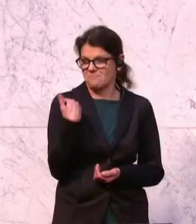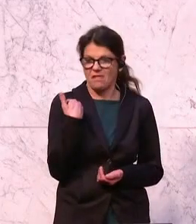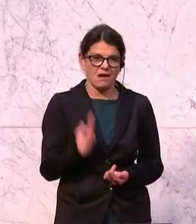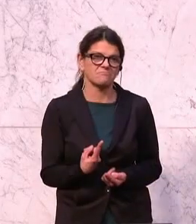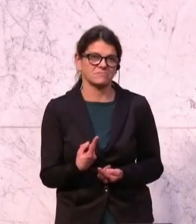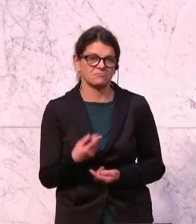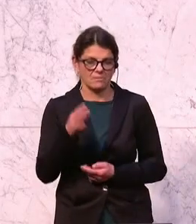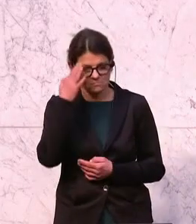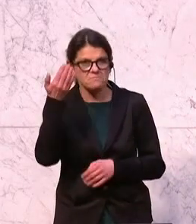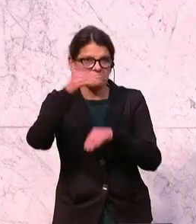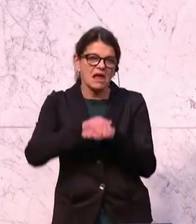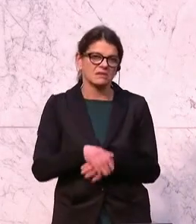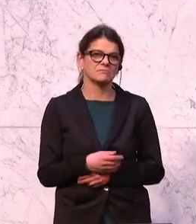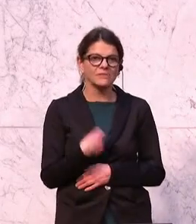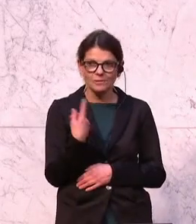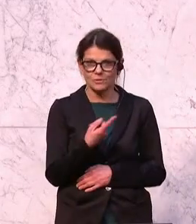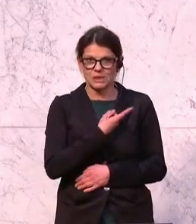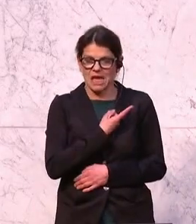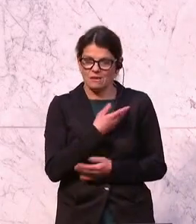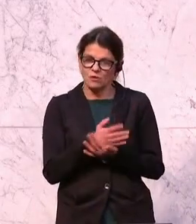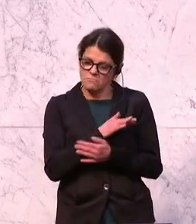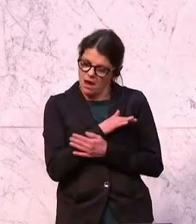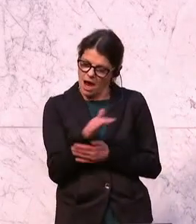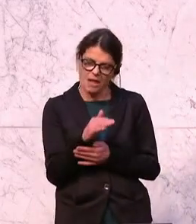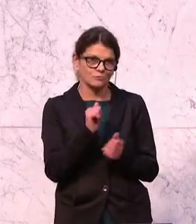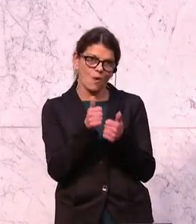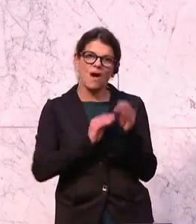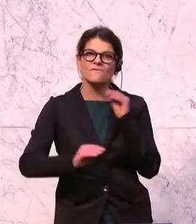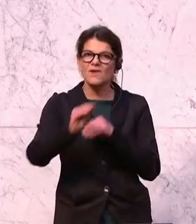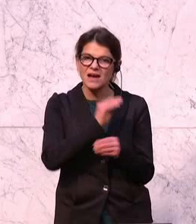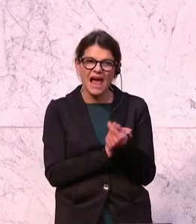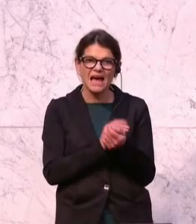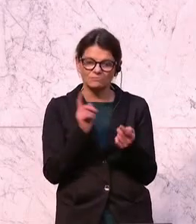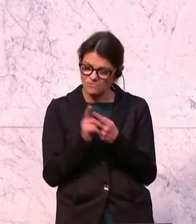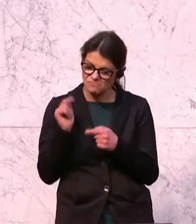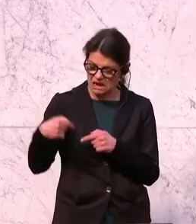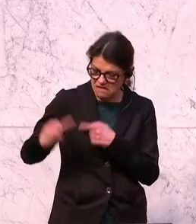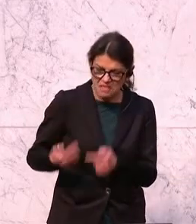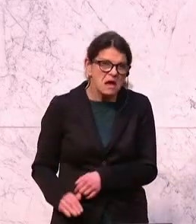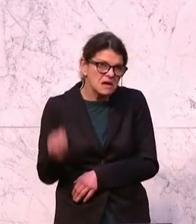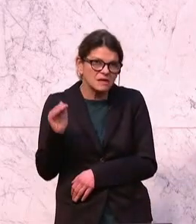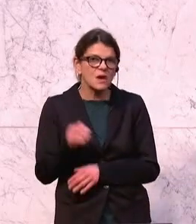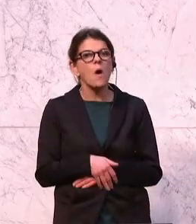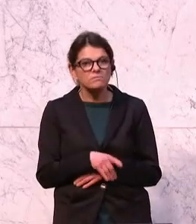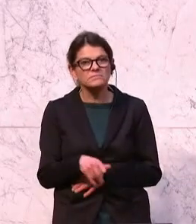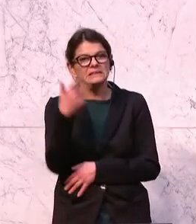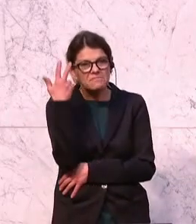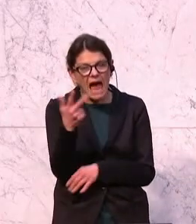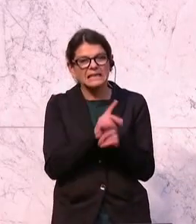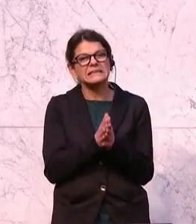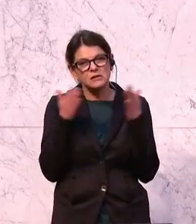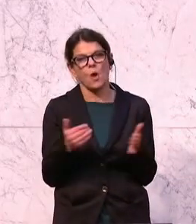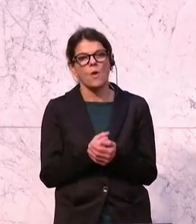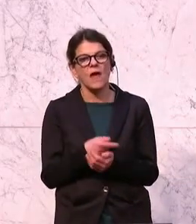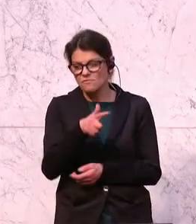Erkenntnissen müssten Sie sich eigentlich bei allen Sportvereinen und bei dieser Generation sind nämlich drei Saisonen,